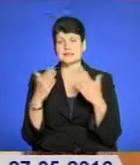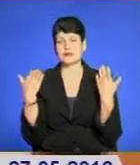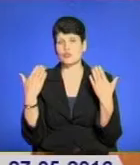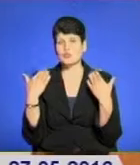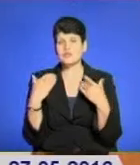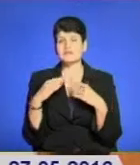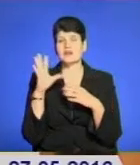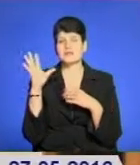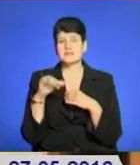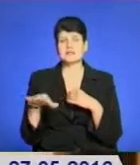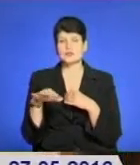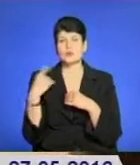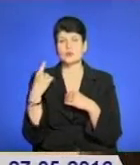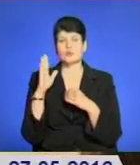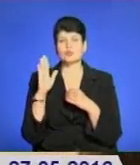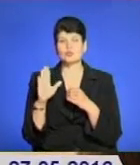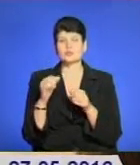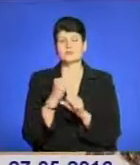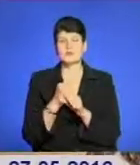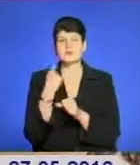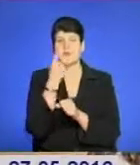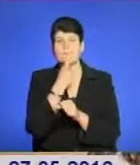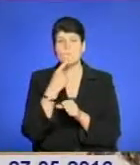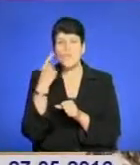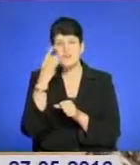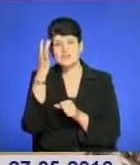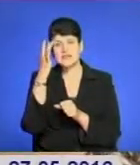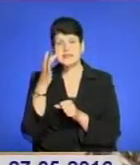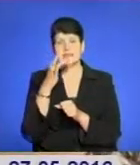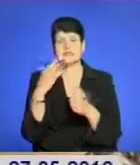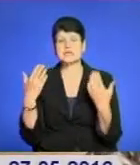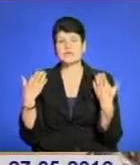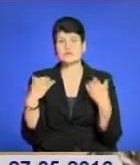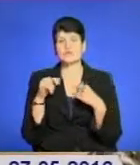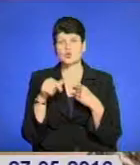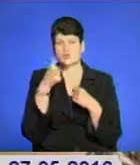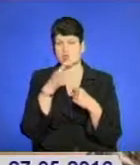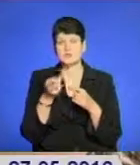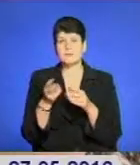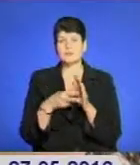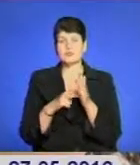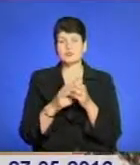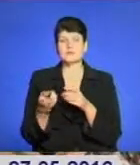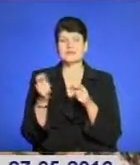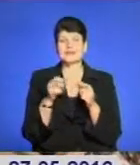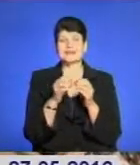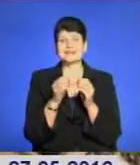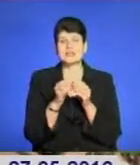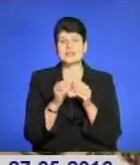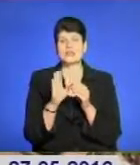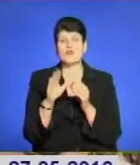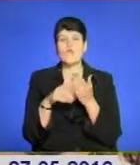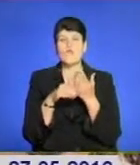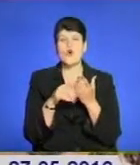області будуть діяти мовні літні табори. Цього року до нас планують завітати 10 волонтерів за кордону,